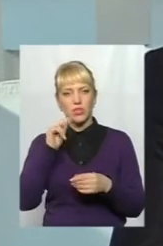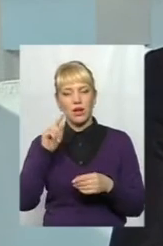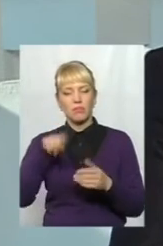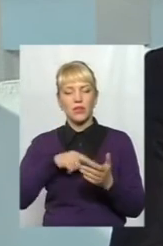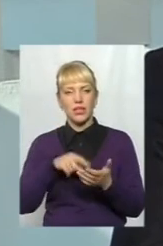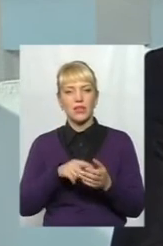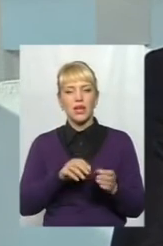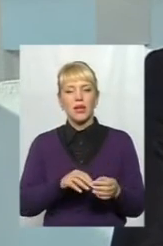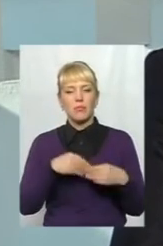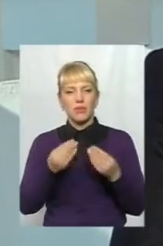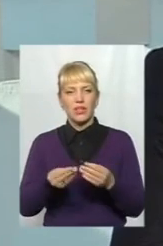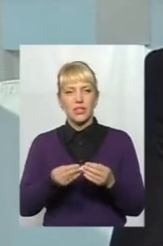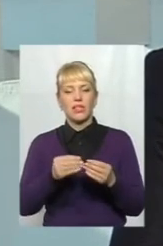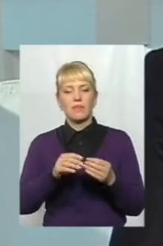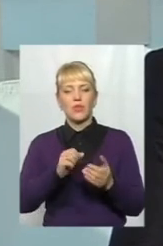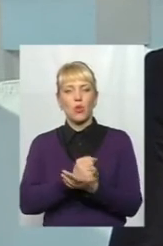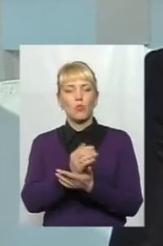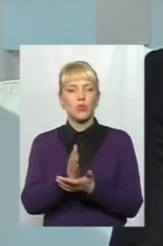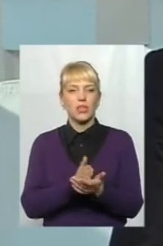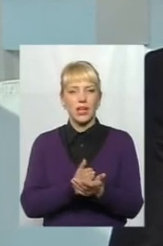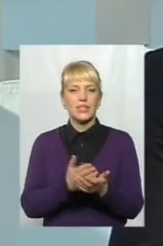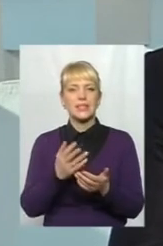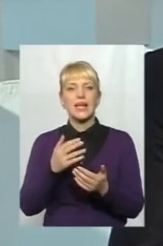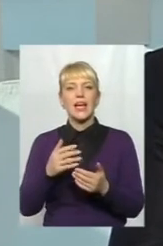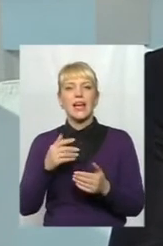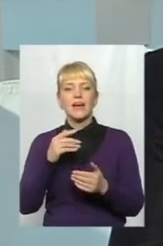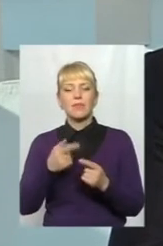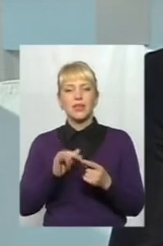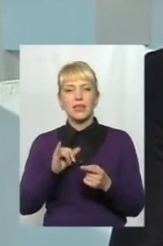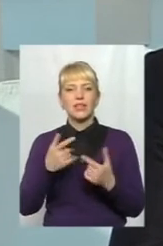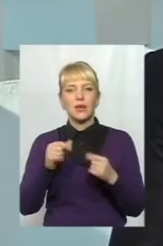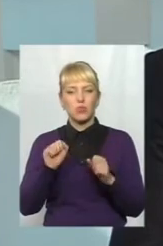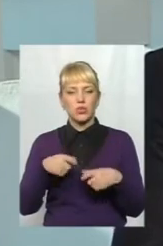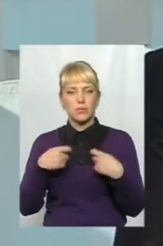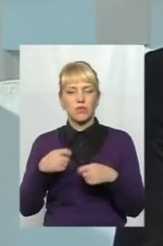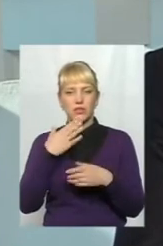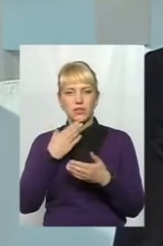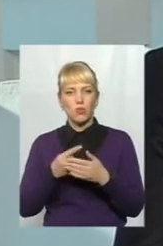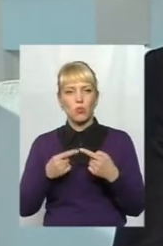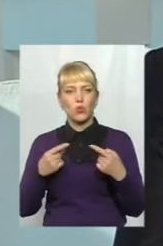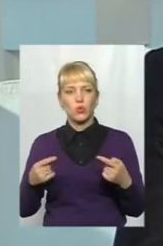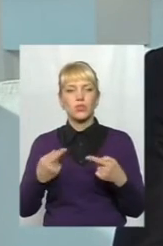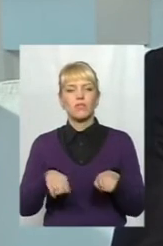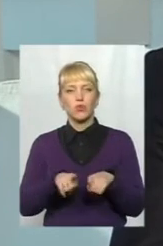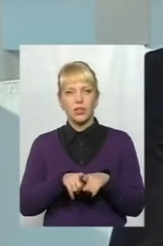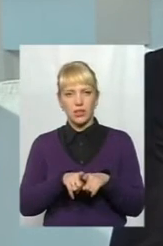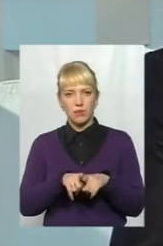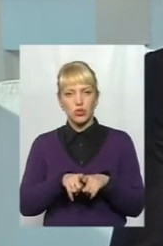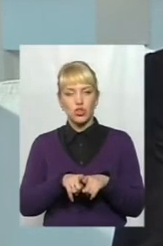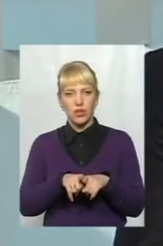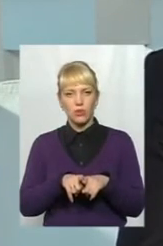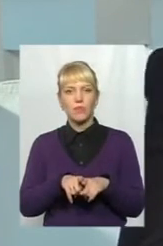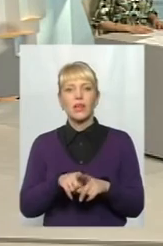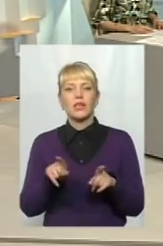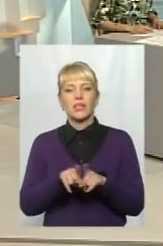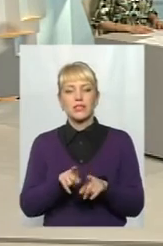комунікації, наявність сировиної бази, де так само може він збувати свою продукцію і так далі. Ми будемо таким чином так само